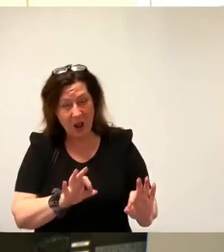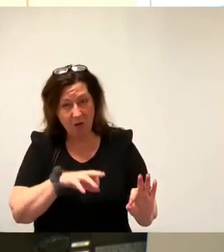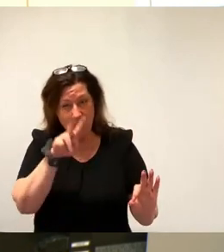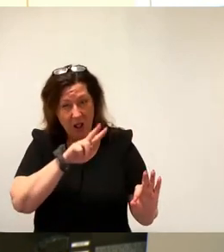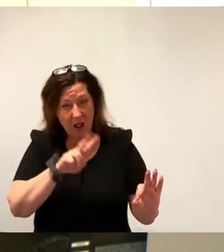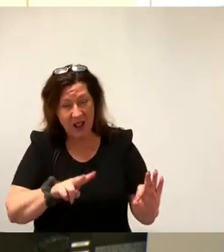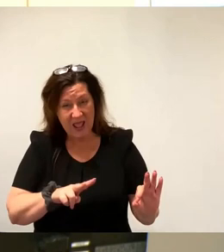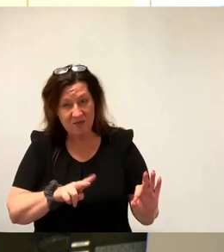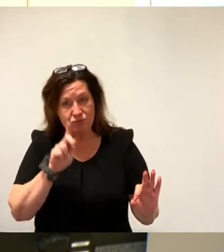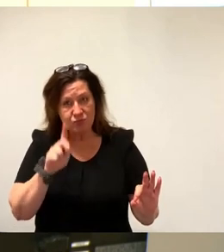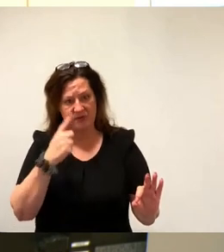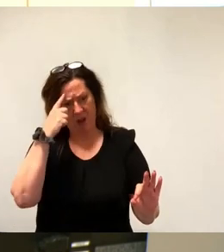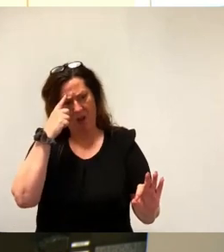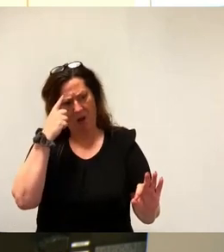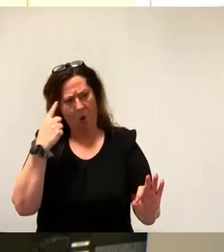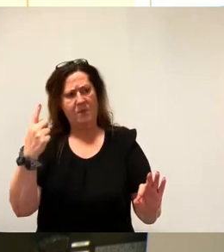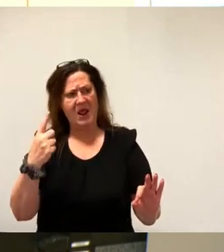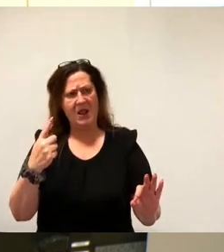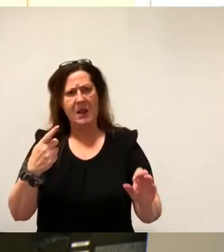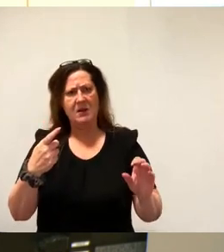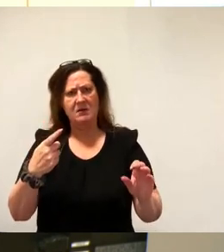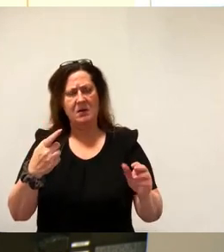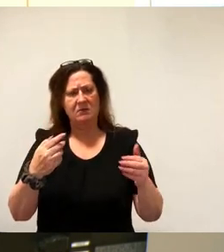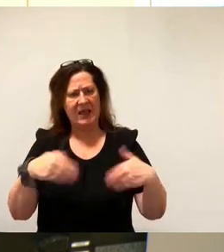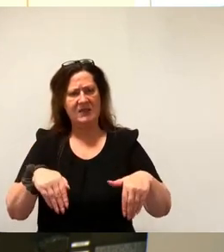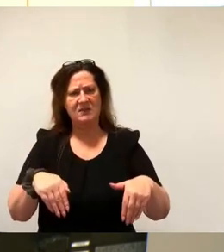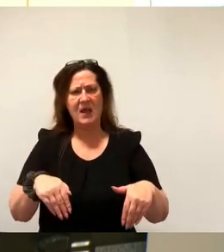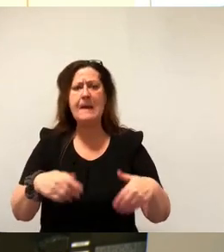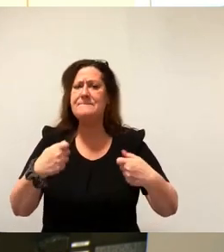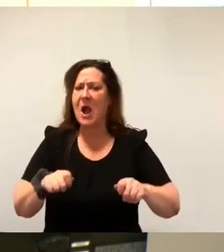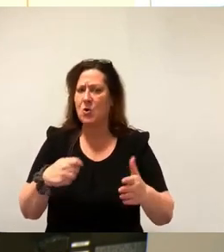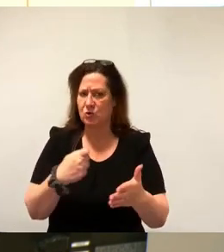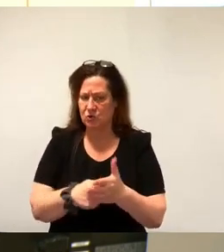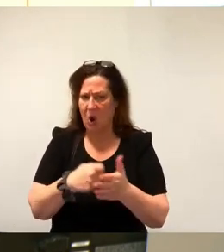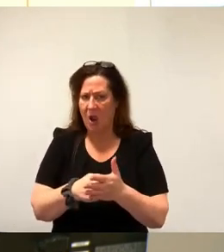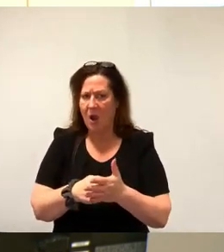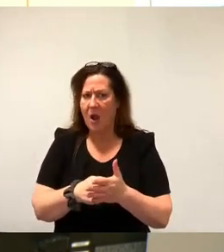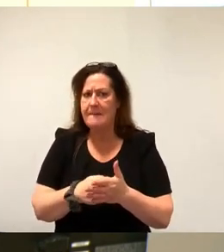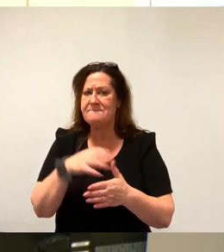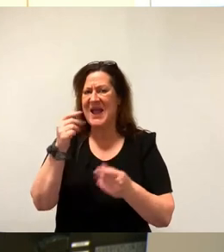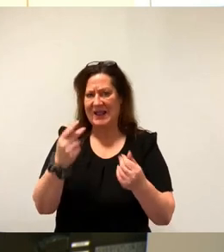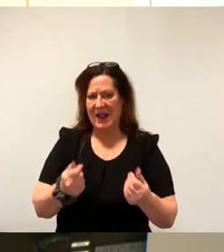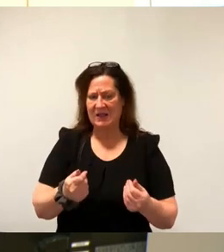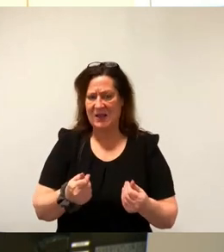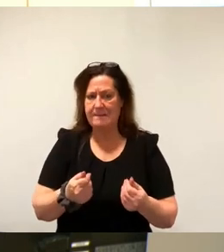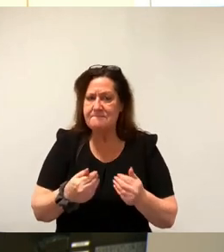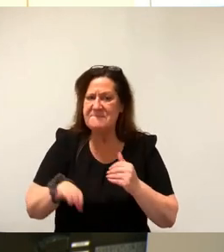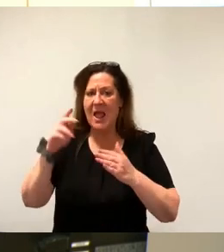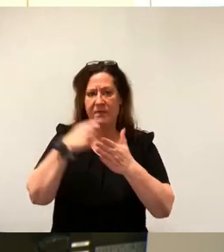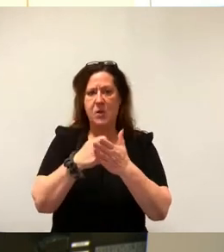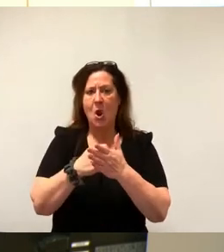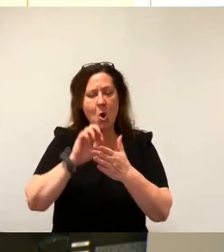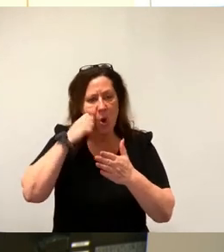Wird Bauen teurer, muss mehr Geld fließen. Wird Bauen noch teurer, muss noch mehr Geld fließen. Wie lange